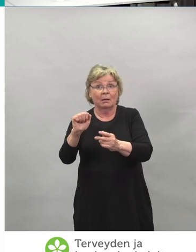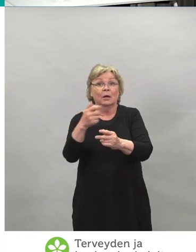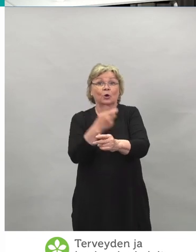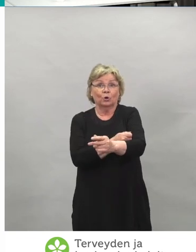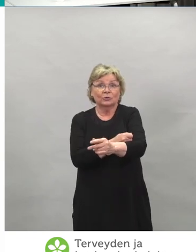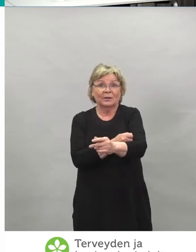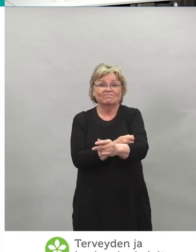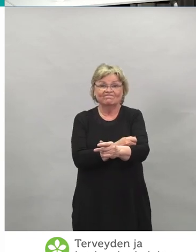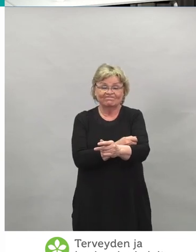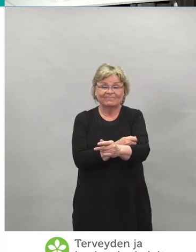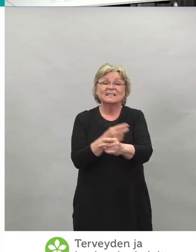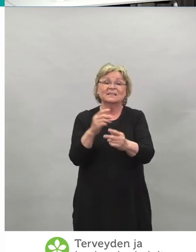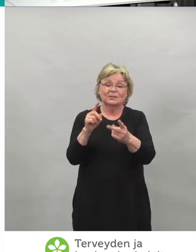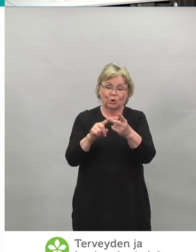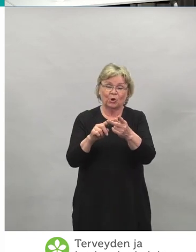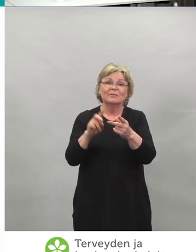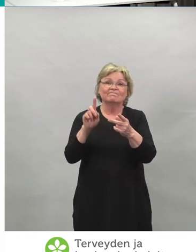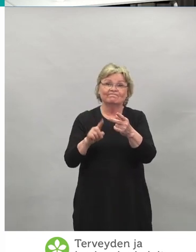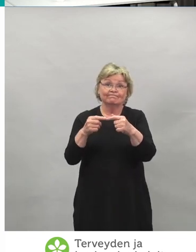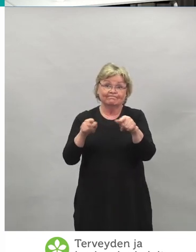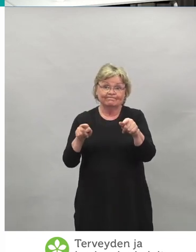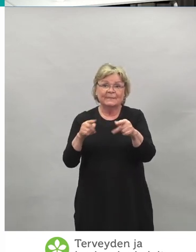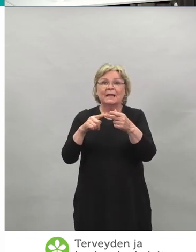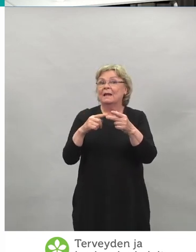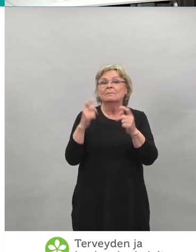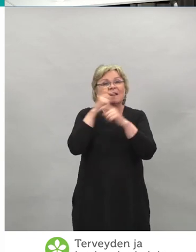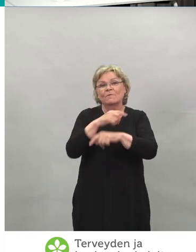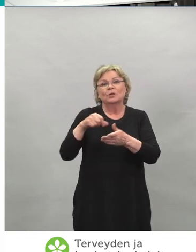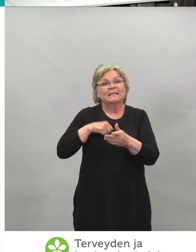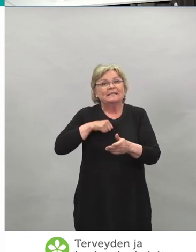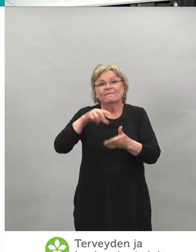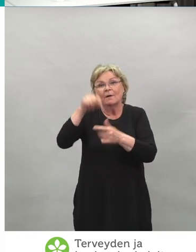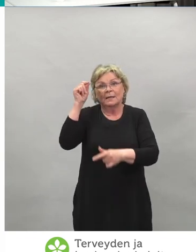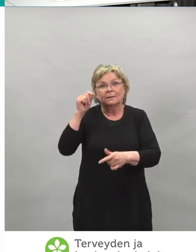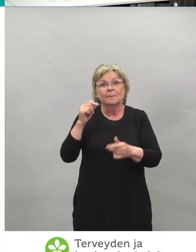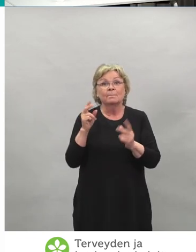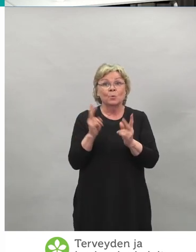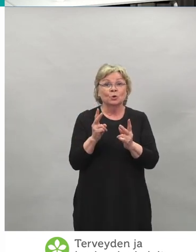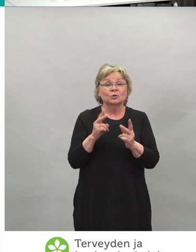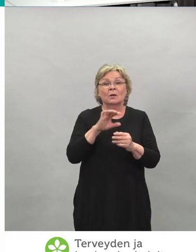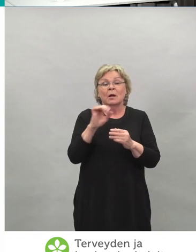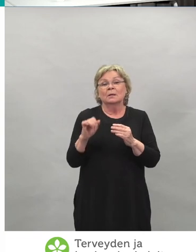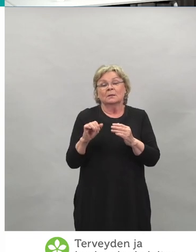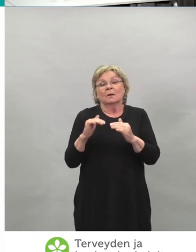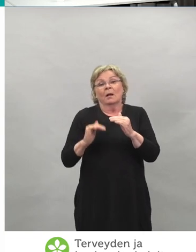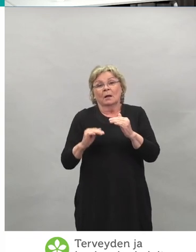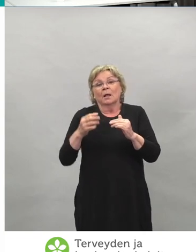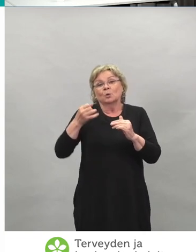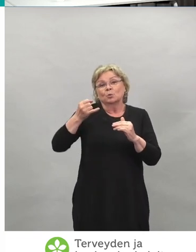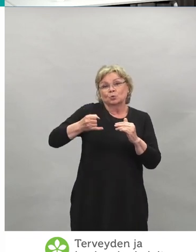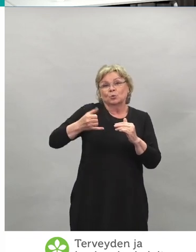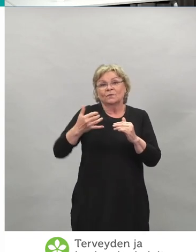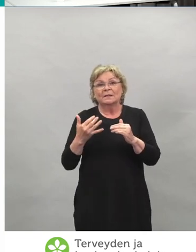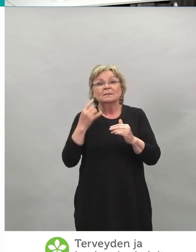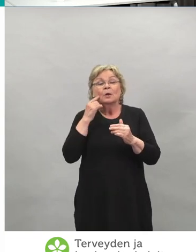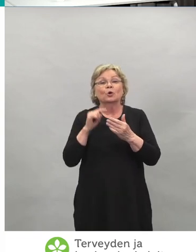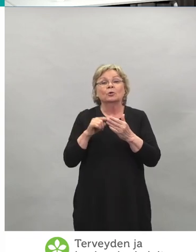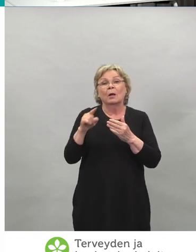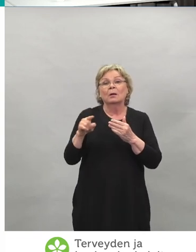ei saa valita itse, vaan alle 65-vuotiaille annetaan aina sitten RNA-rokote